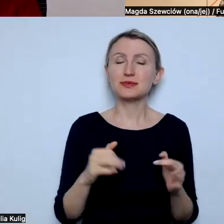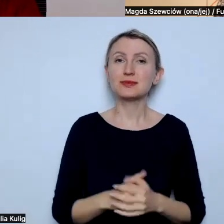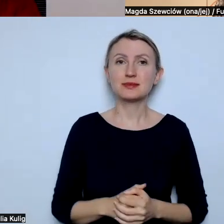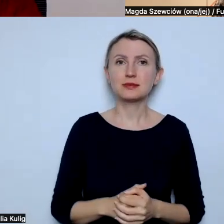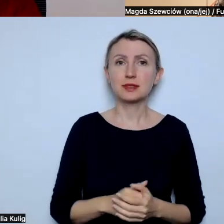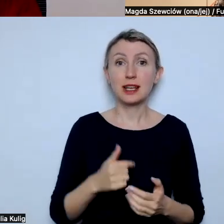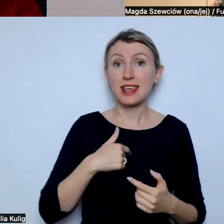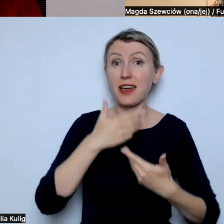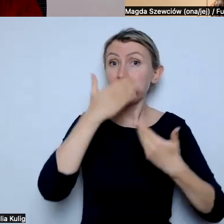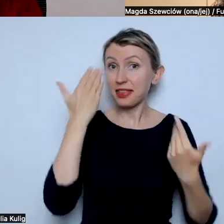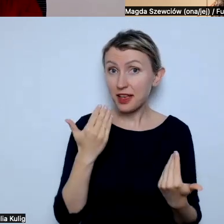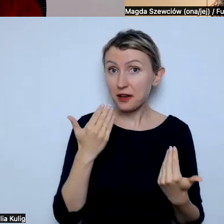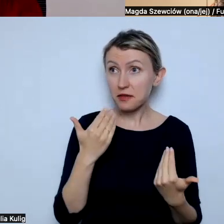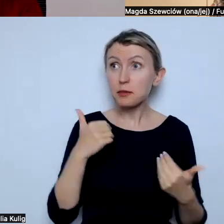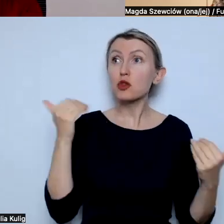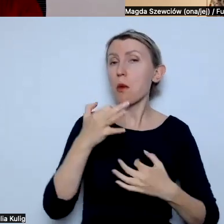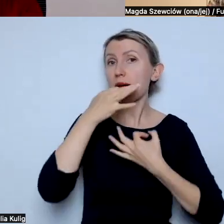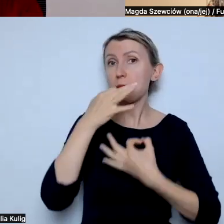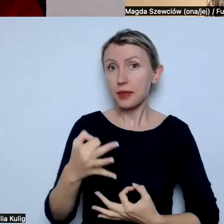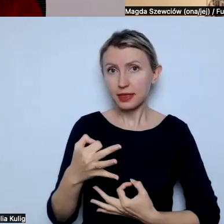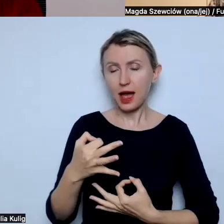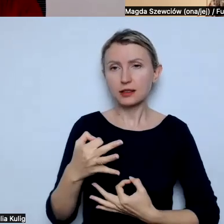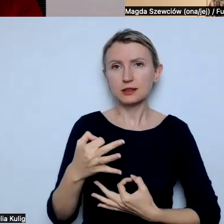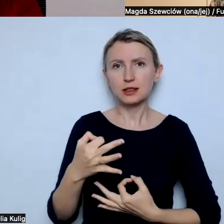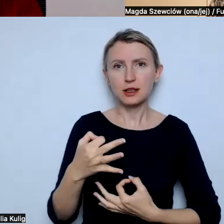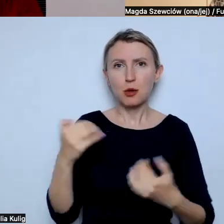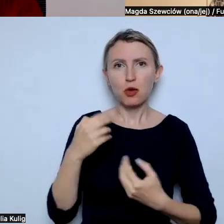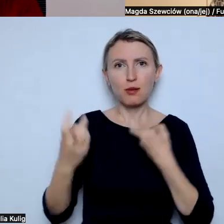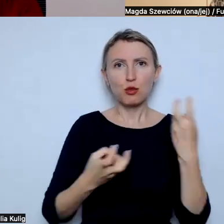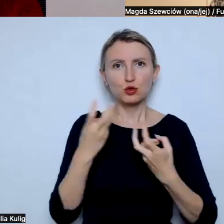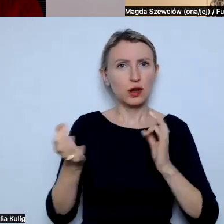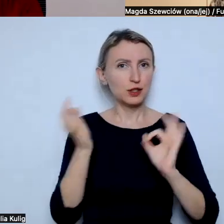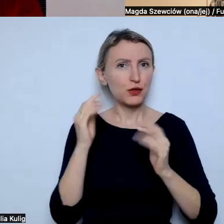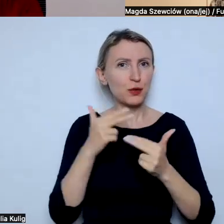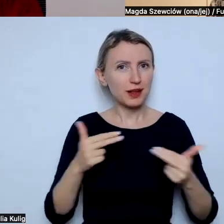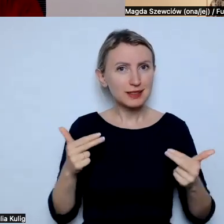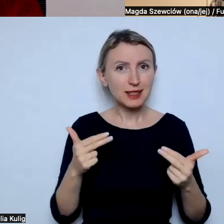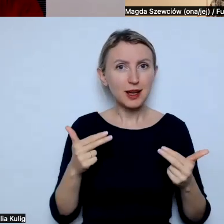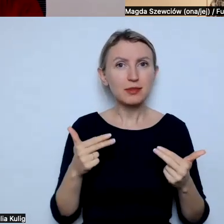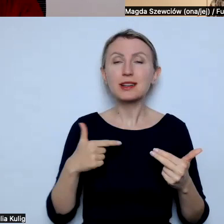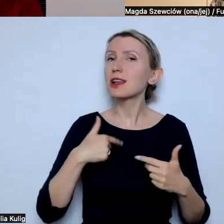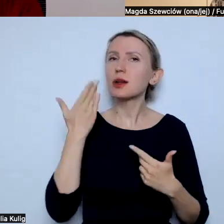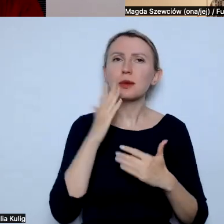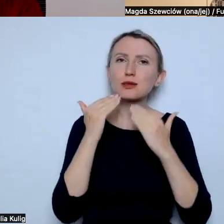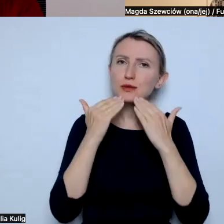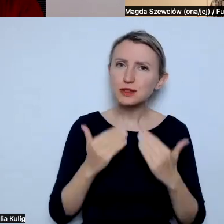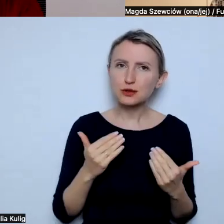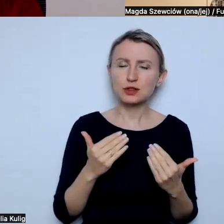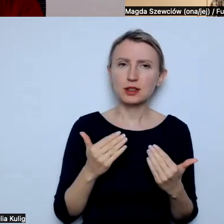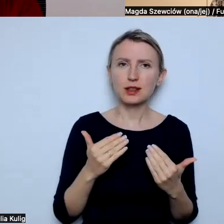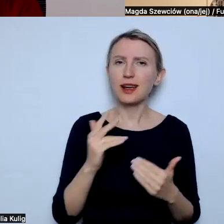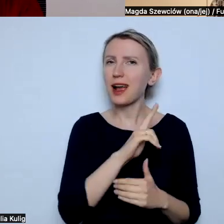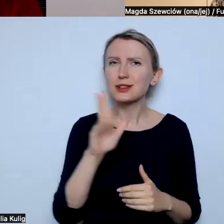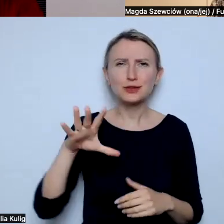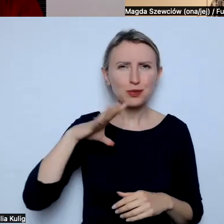nie wiemy, to mamy kogo spytać i mamy gdzie poszukać informacji na ten temat. Więc za to jestem bardzo wdzięczna i każdemu, kto miał